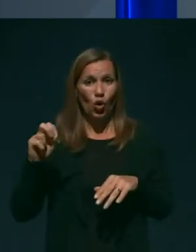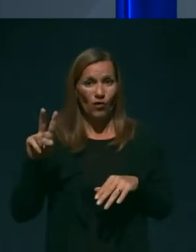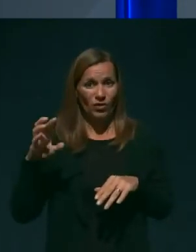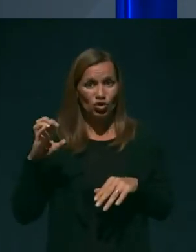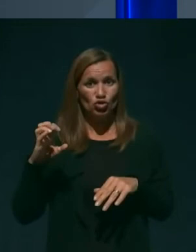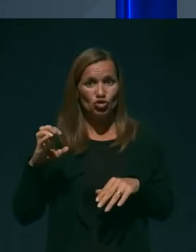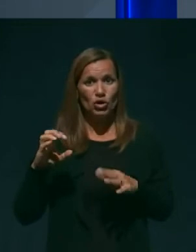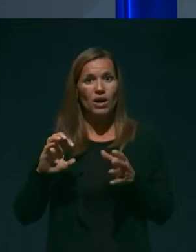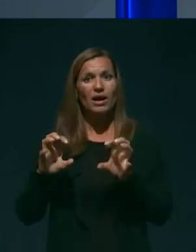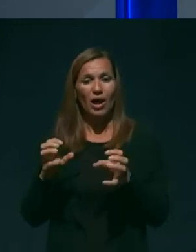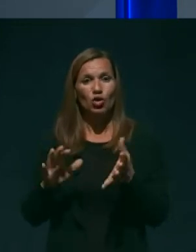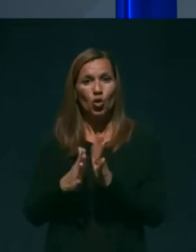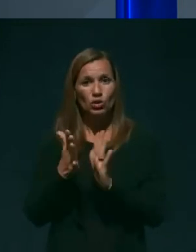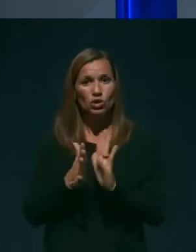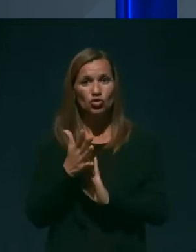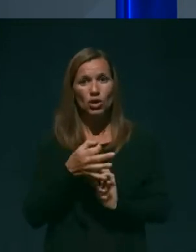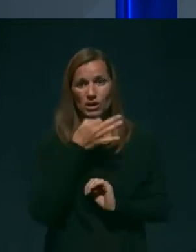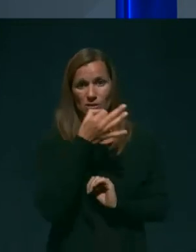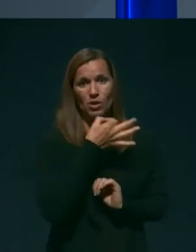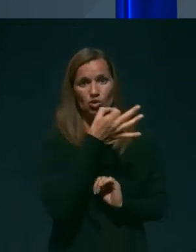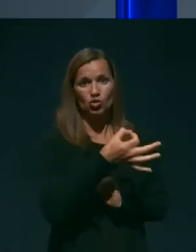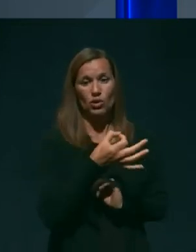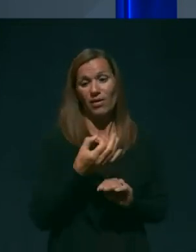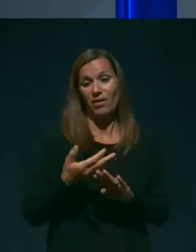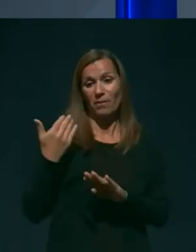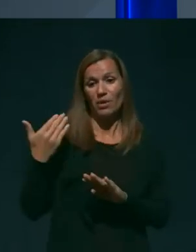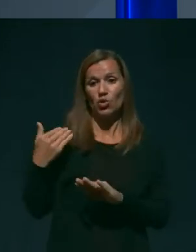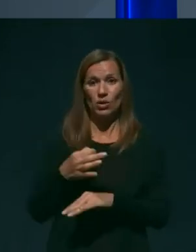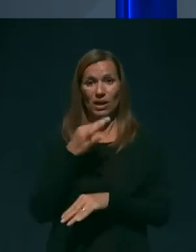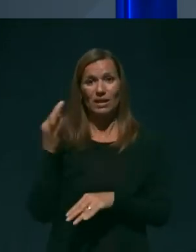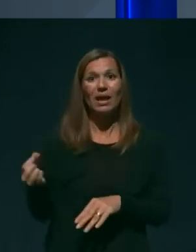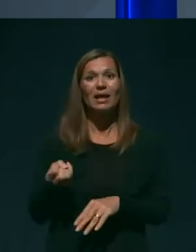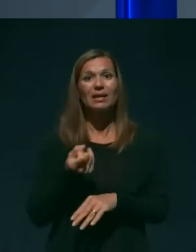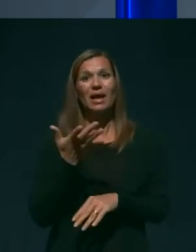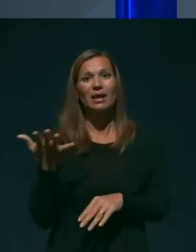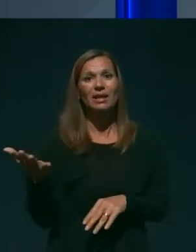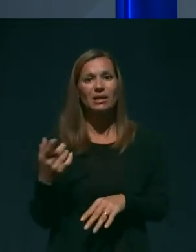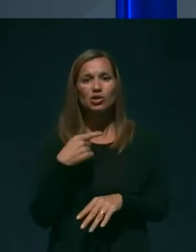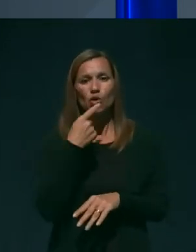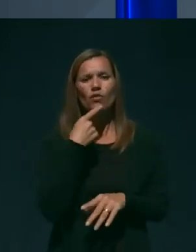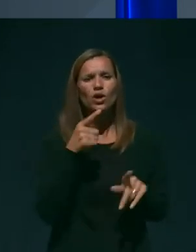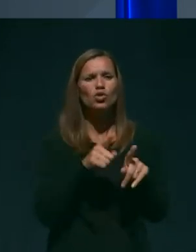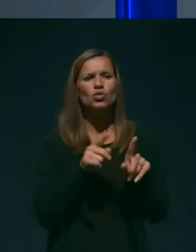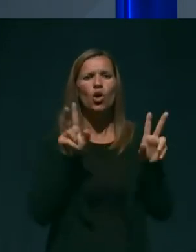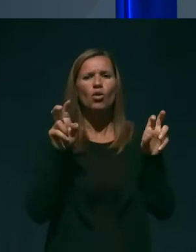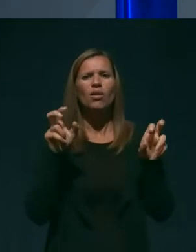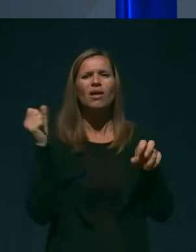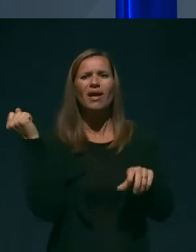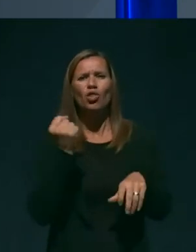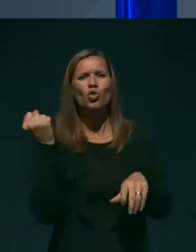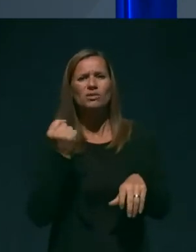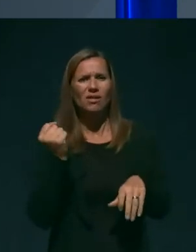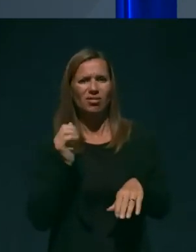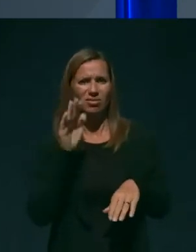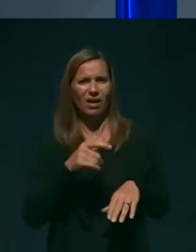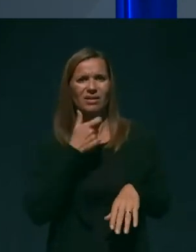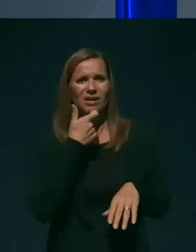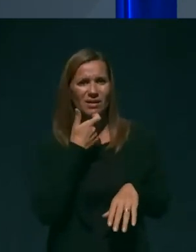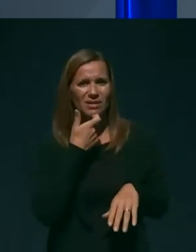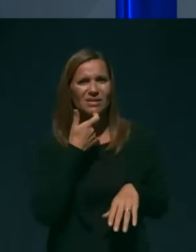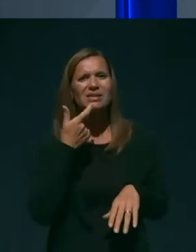sprašuje, v minulih dneh so nekateri govorili celo o genocidu nad starejšimi v domovih